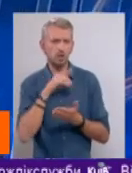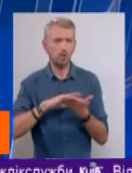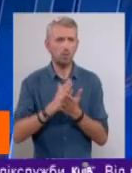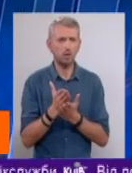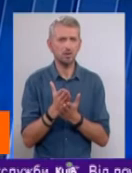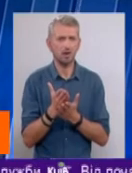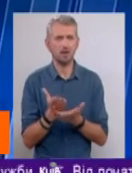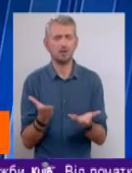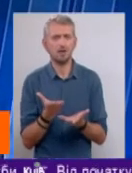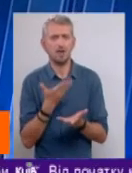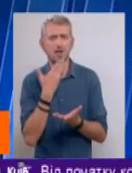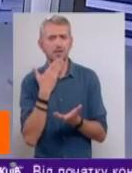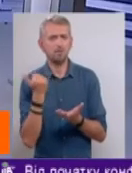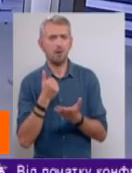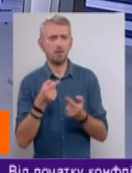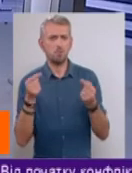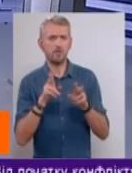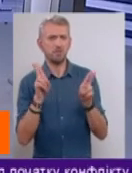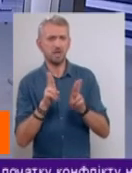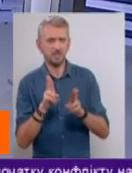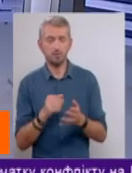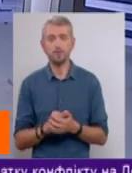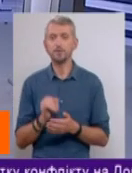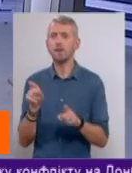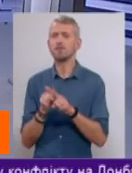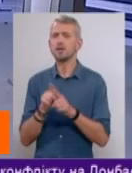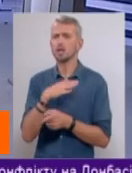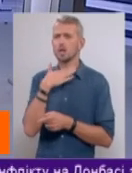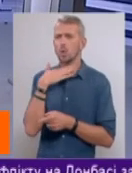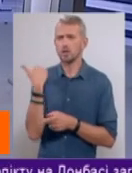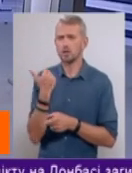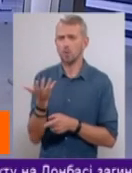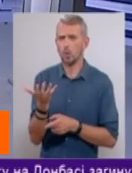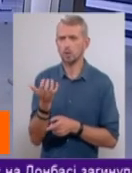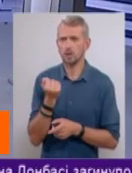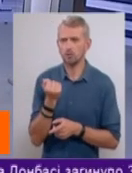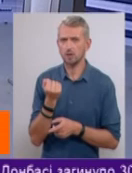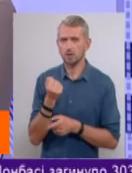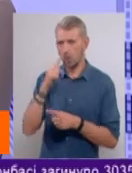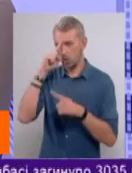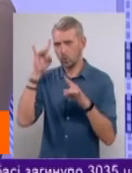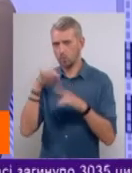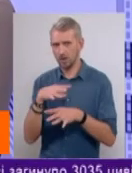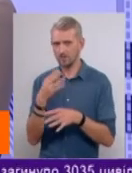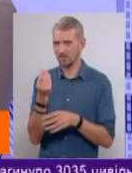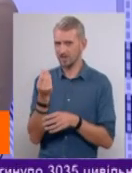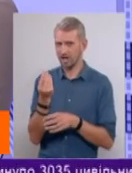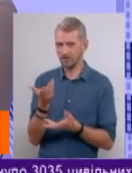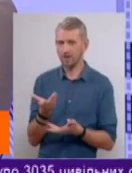ну, немає певних принципів. Ну, і все ж таки, не хотілося б отримати сюрприз в тарифах, так?